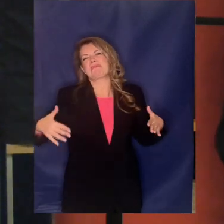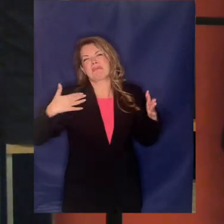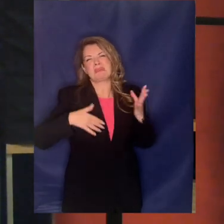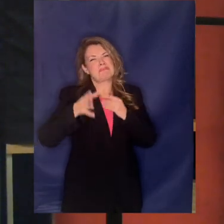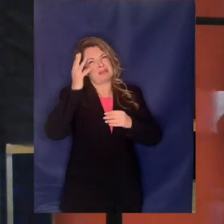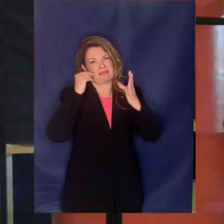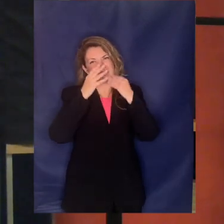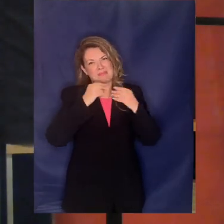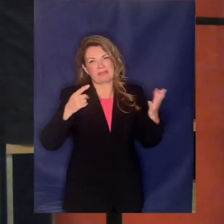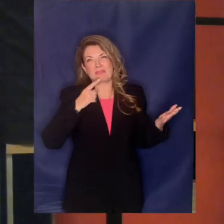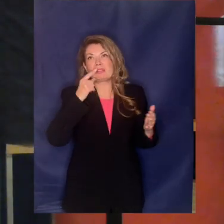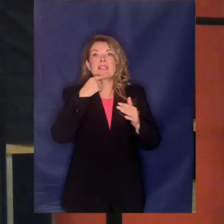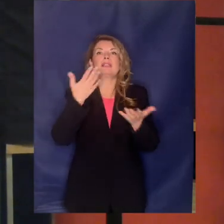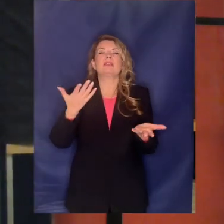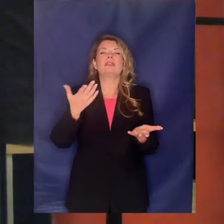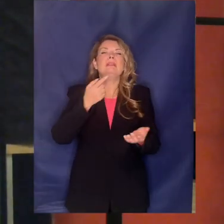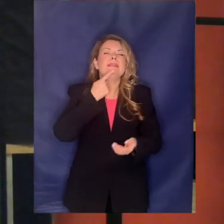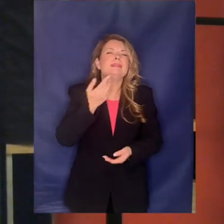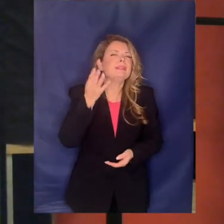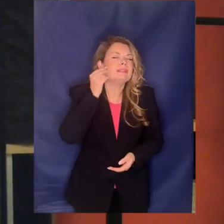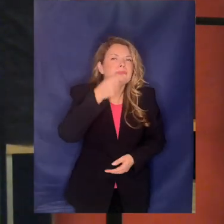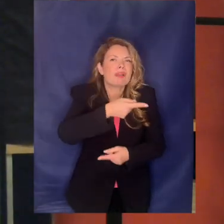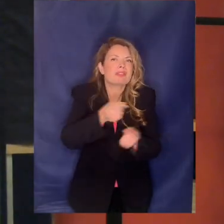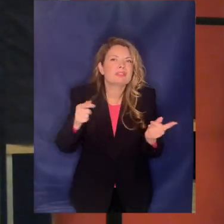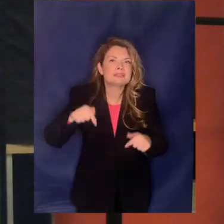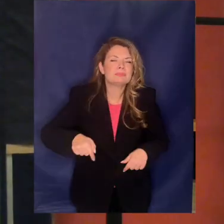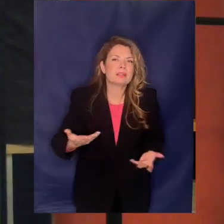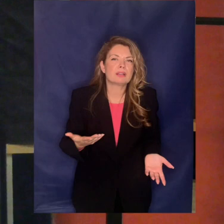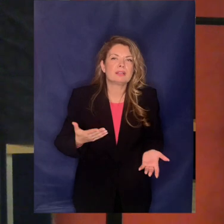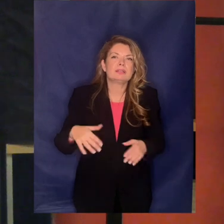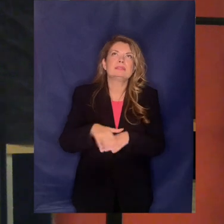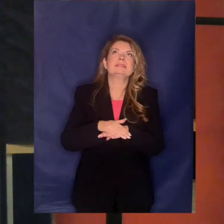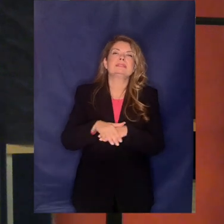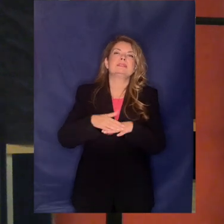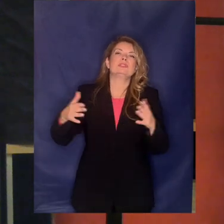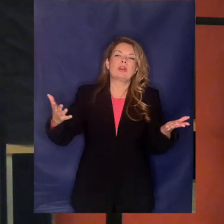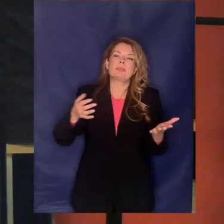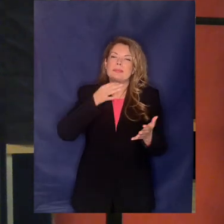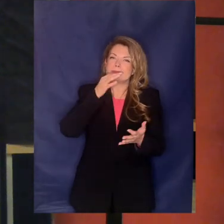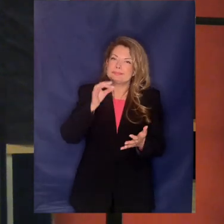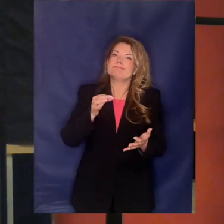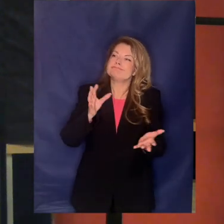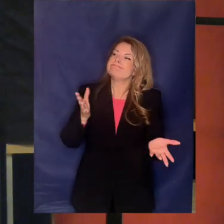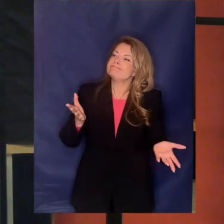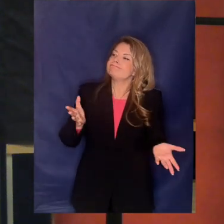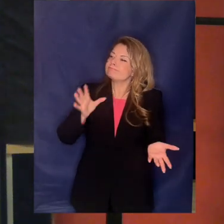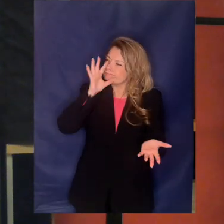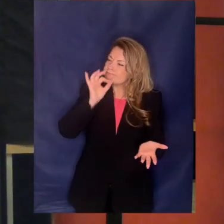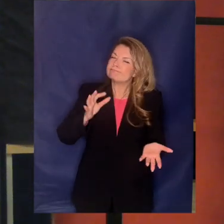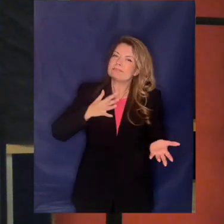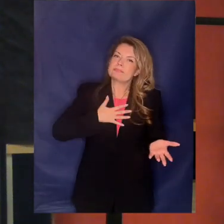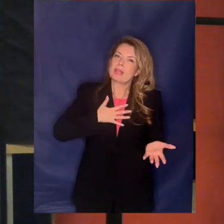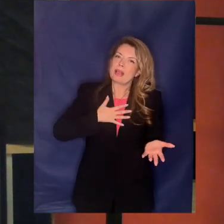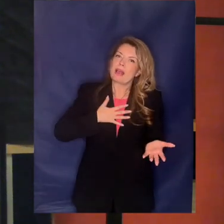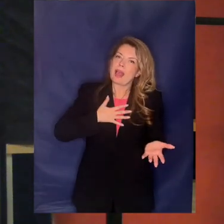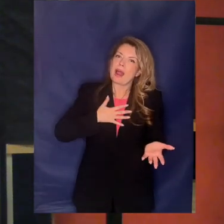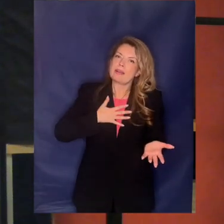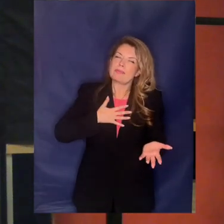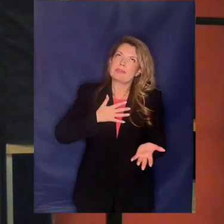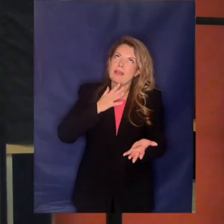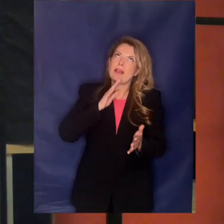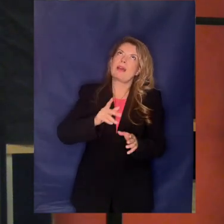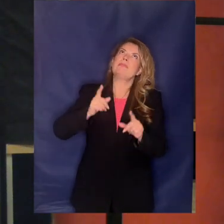το Συμβούλιο της Επικρατείας Νικόλα μου συγχώραμε από εκείνες τις αποφάσεις που είναι